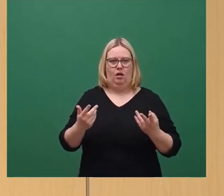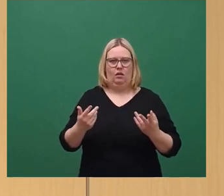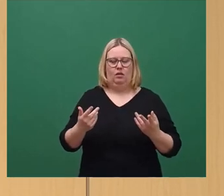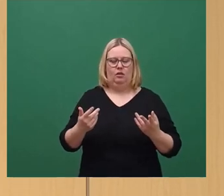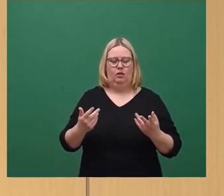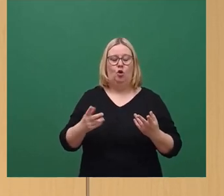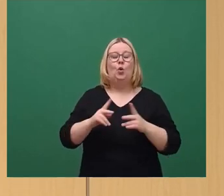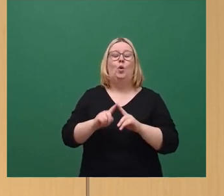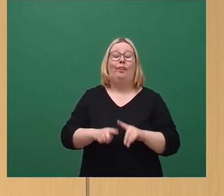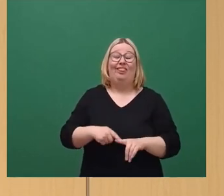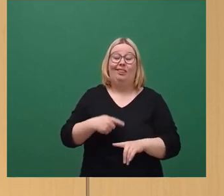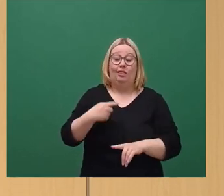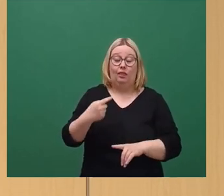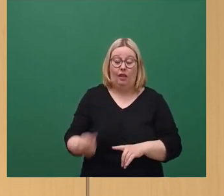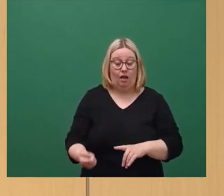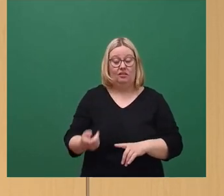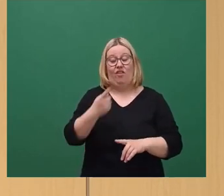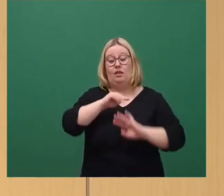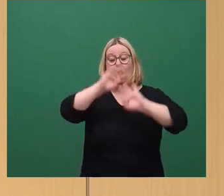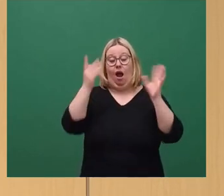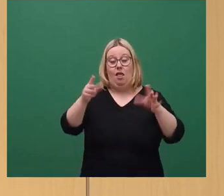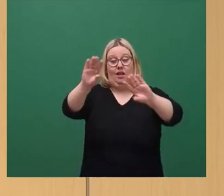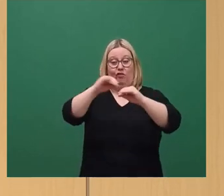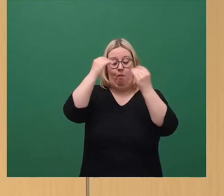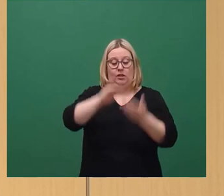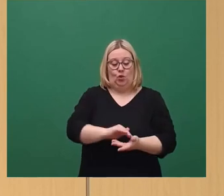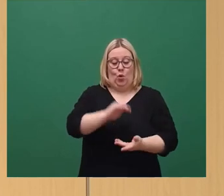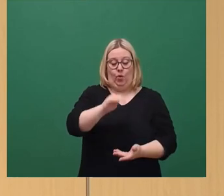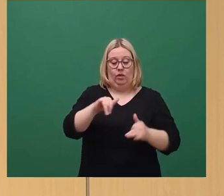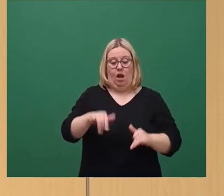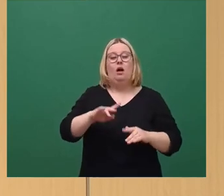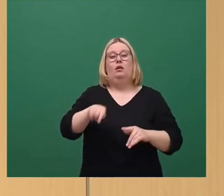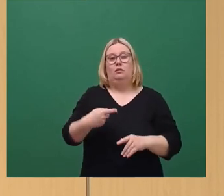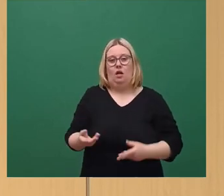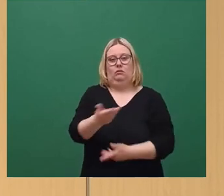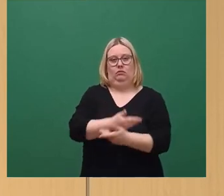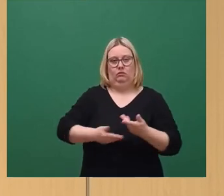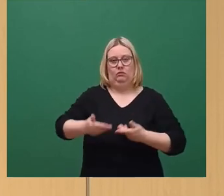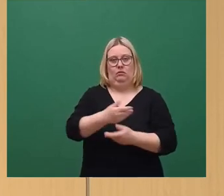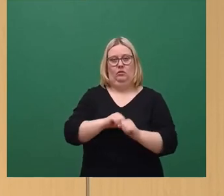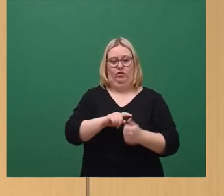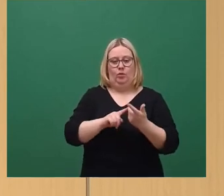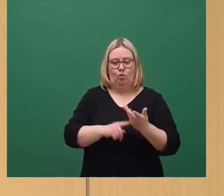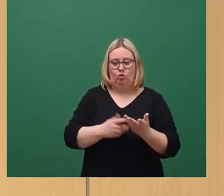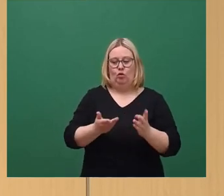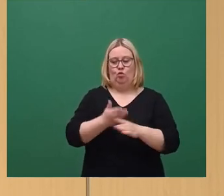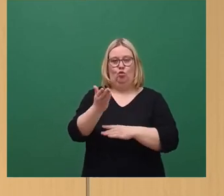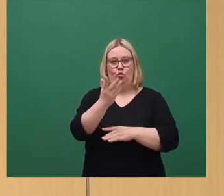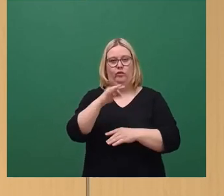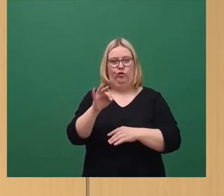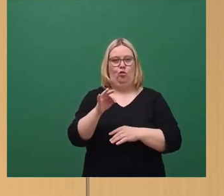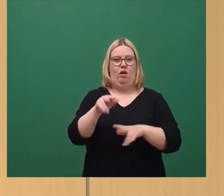dann, wenn wir alle die notwendigen Informationen haben, dann lassen Sie uns auch über diese Punkte und die Zukunft der Verkehrsbetriebe